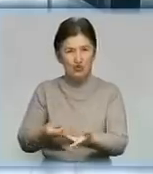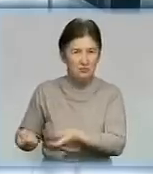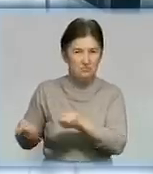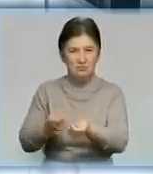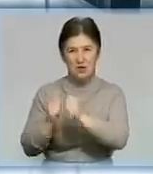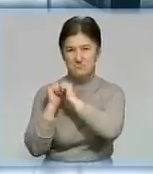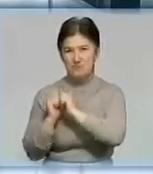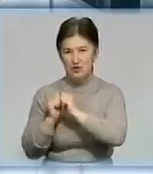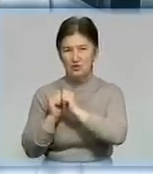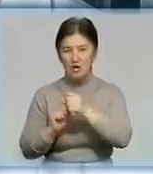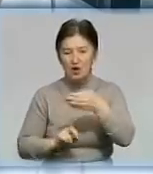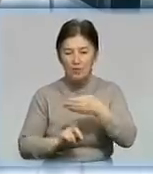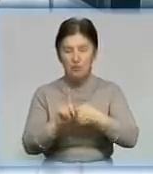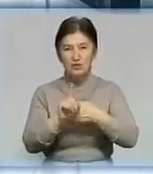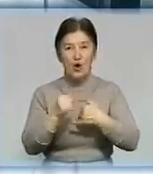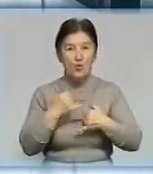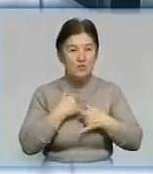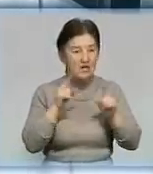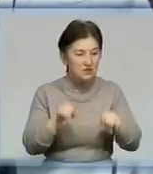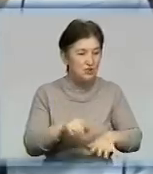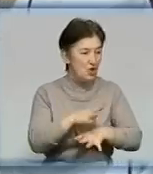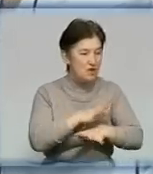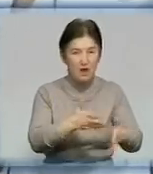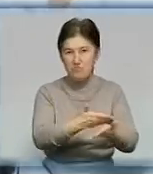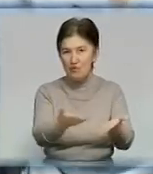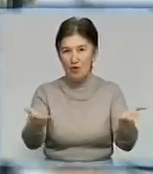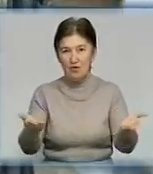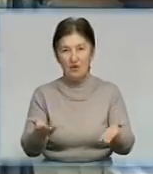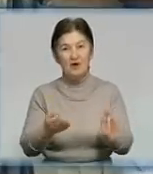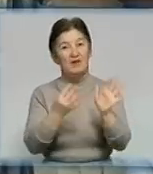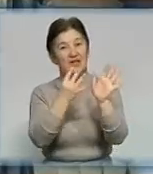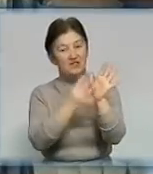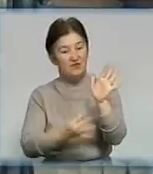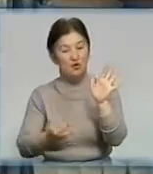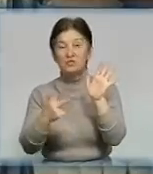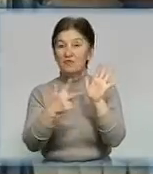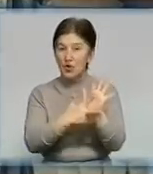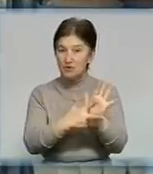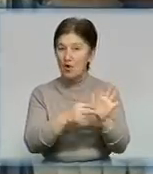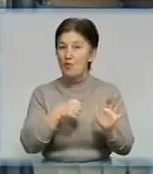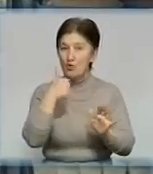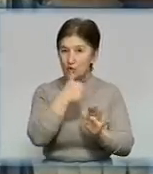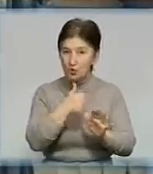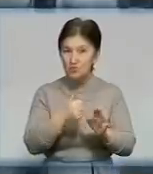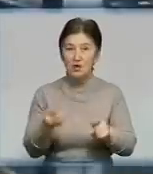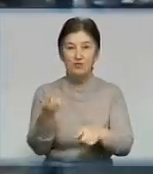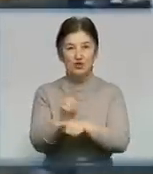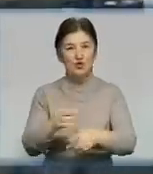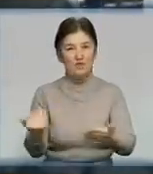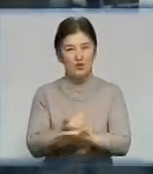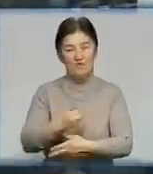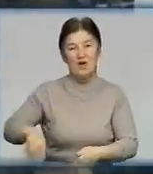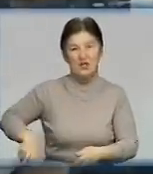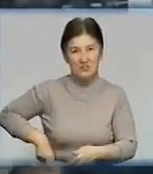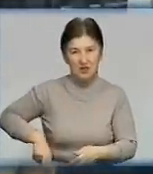ми починали новий день, а у нас не було зовсім борошна в цеху. У 1998 році на підприємство прийшов новий директор. З того